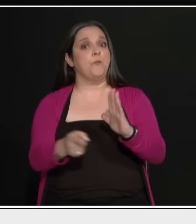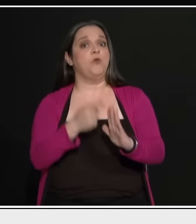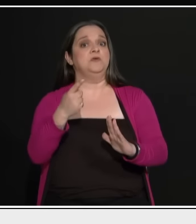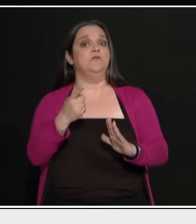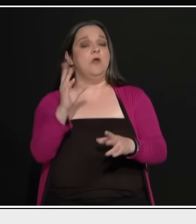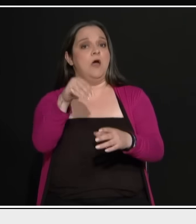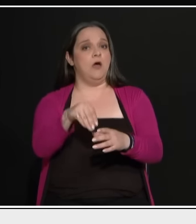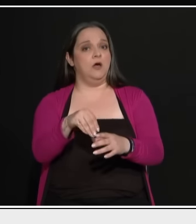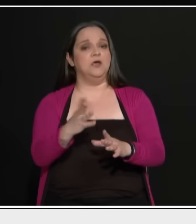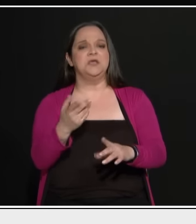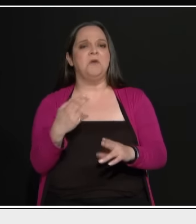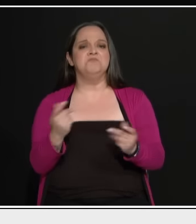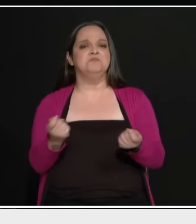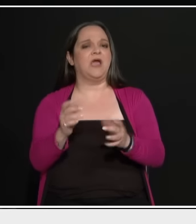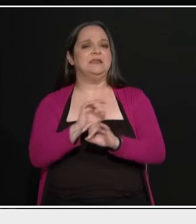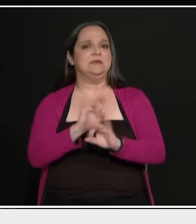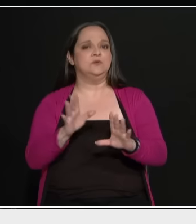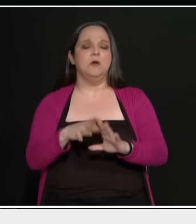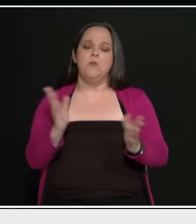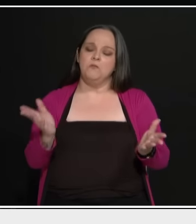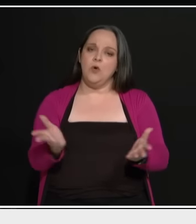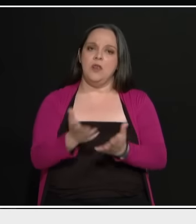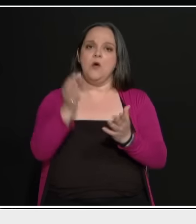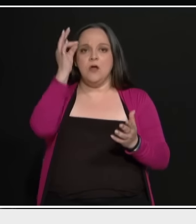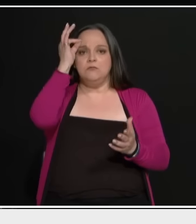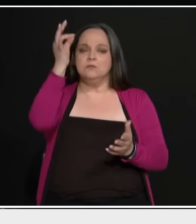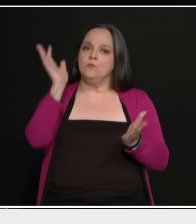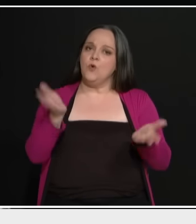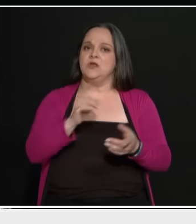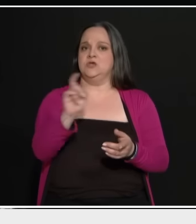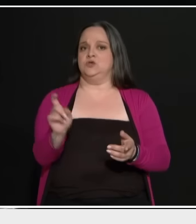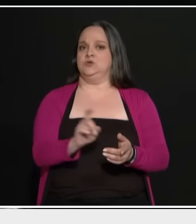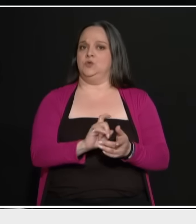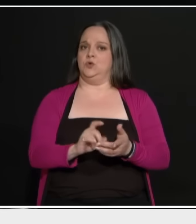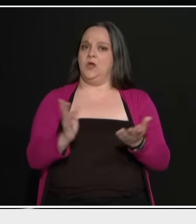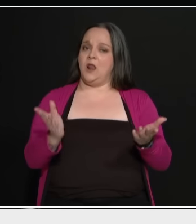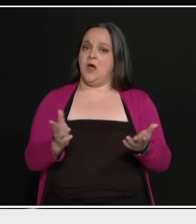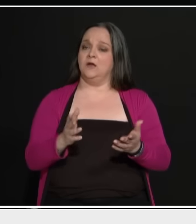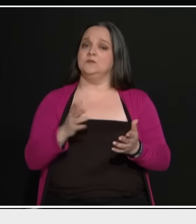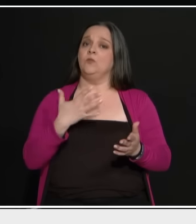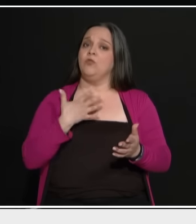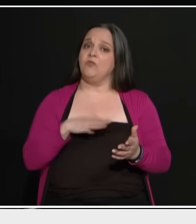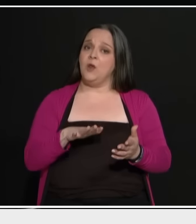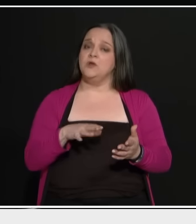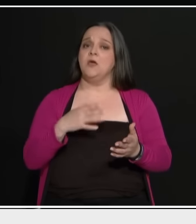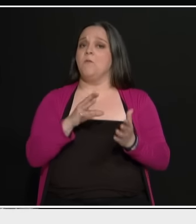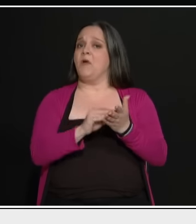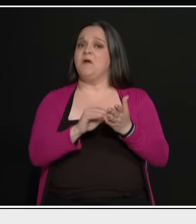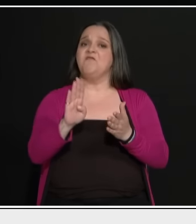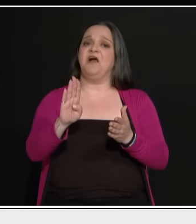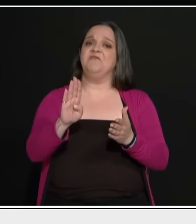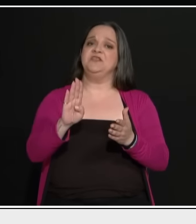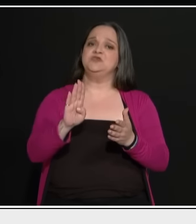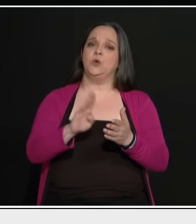είναι χρήσιμος. Ωραία, όλα είναι πιθανά στη ζωή, αλλά αυτοί που θέλουν να είναι τέσσερις φορές, όπως ο Βαρμπιτσιώτης, Γέρος,